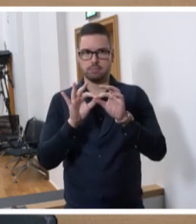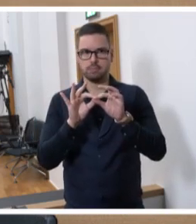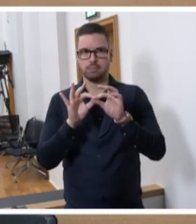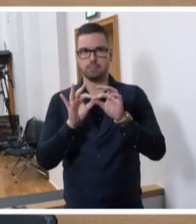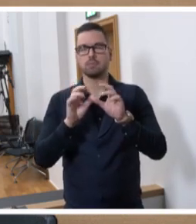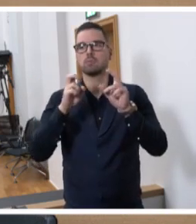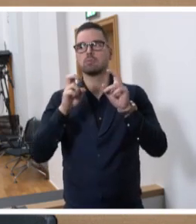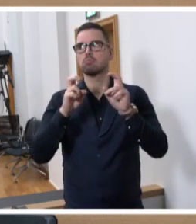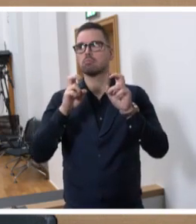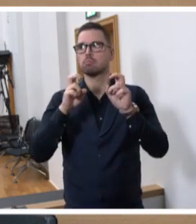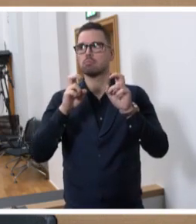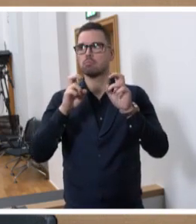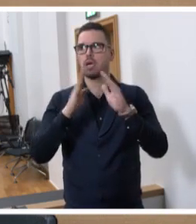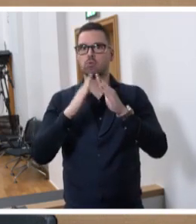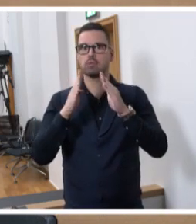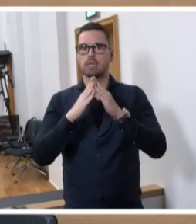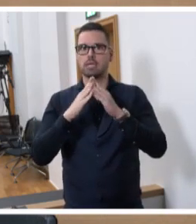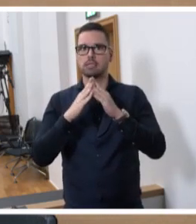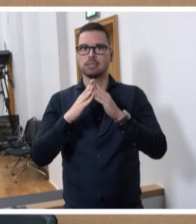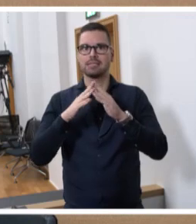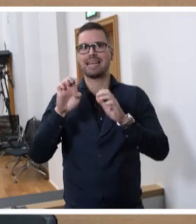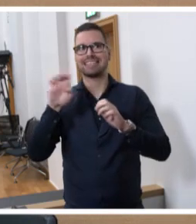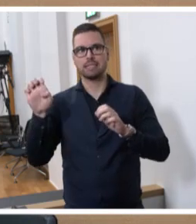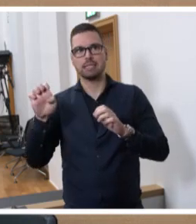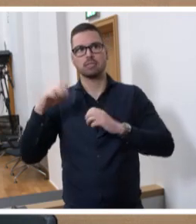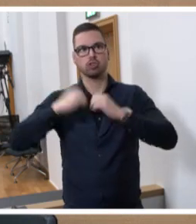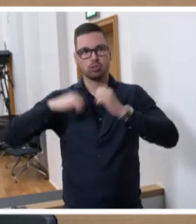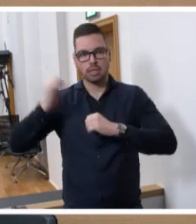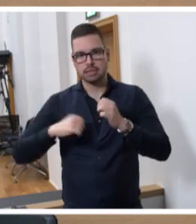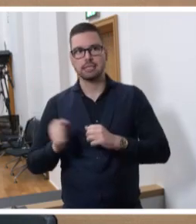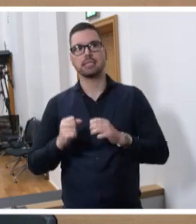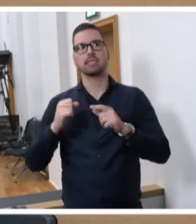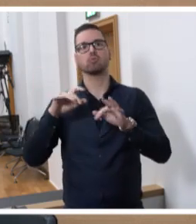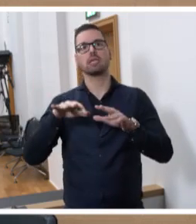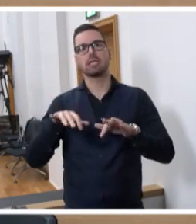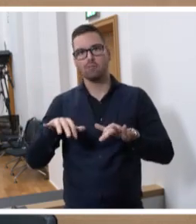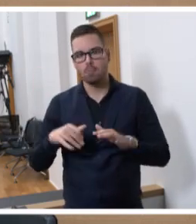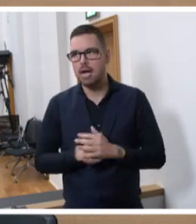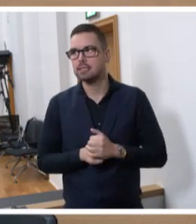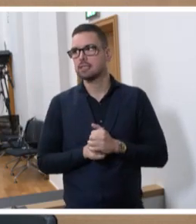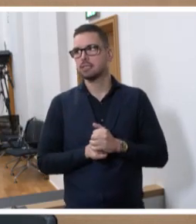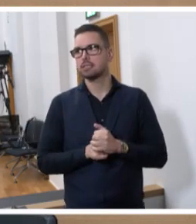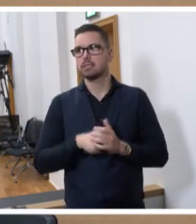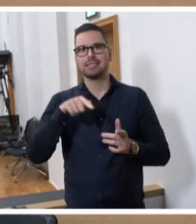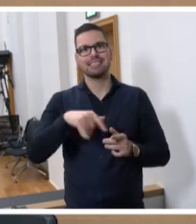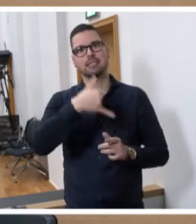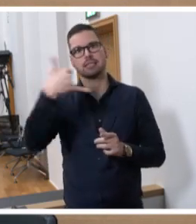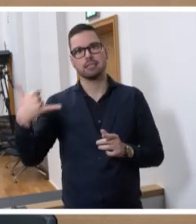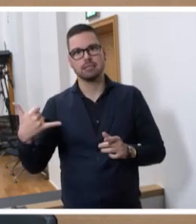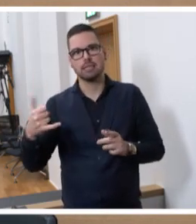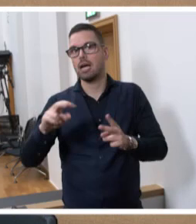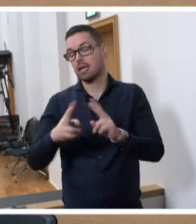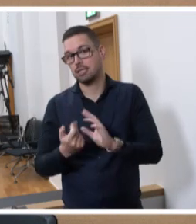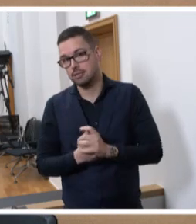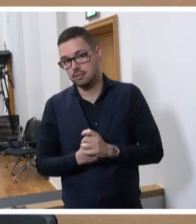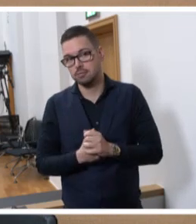Haushalts, bei der Exzellenzstrategie und bei der Hervorhebung der Informatik. Dieses Jahr wird das ein bisschen anders,